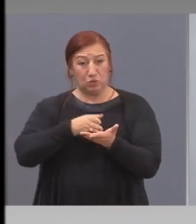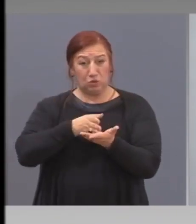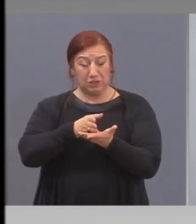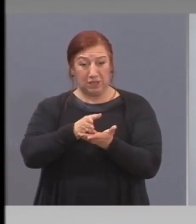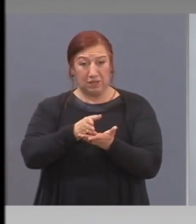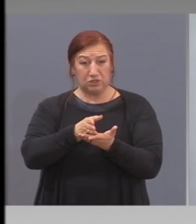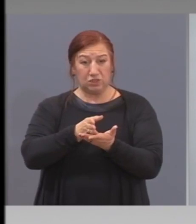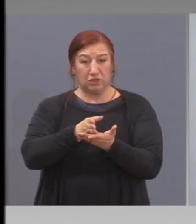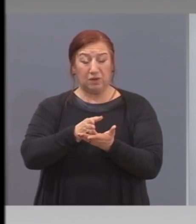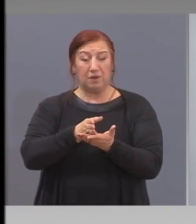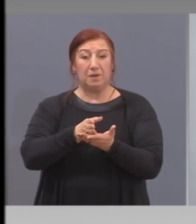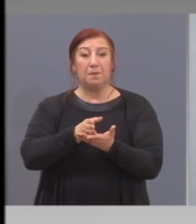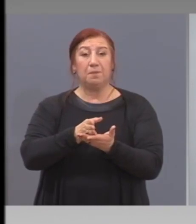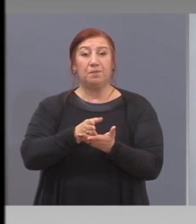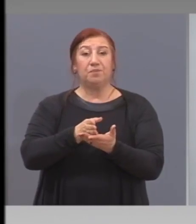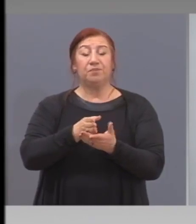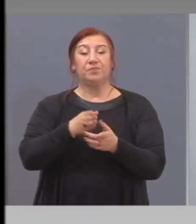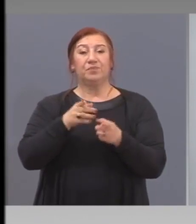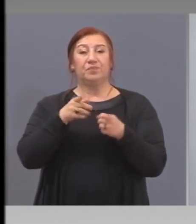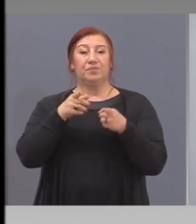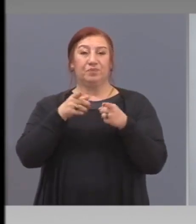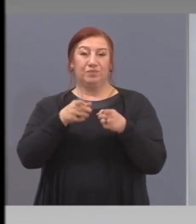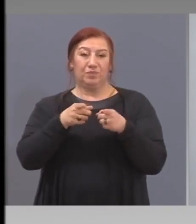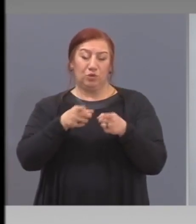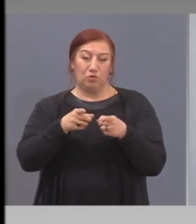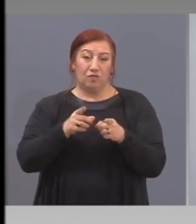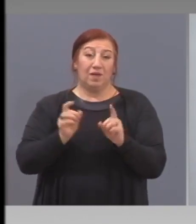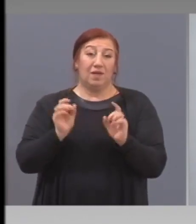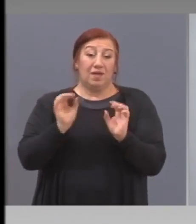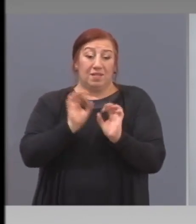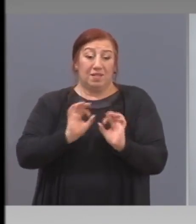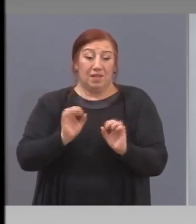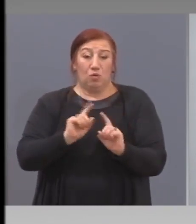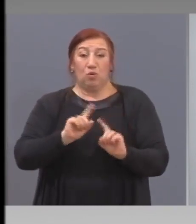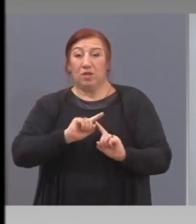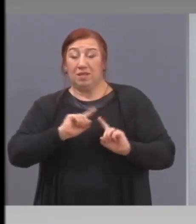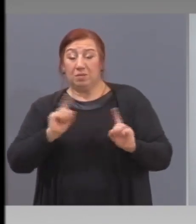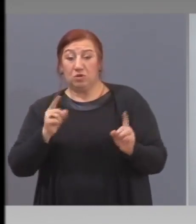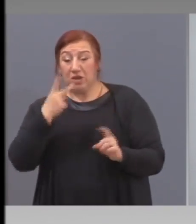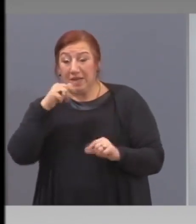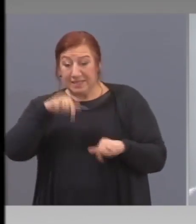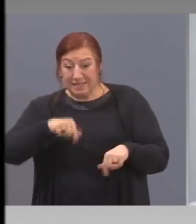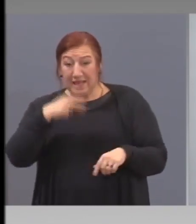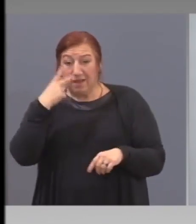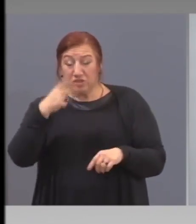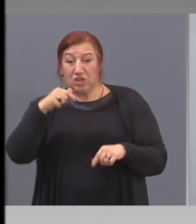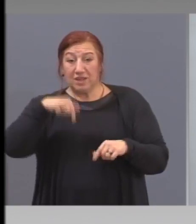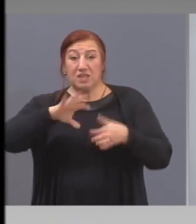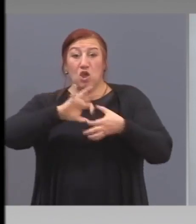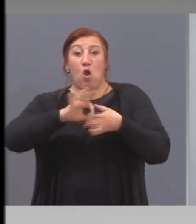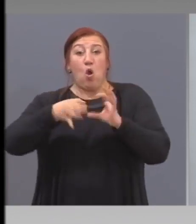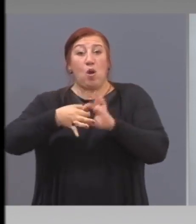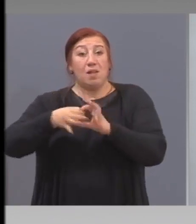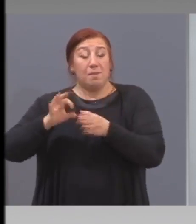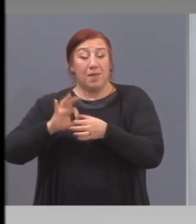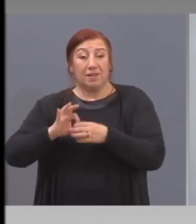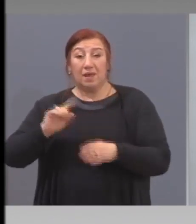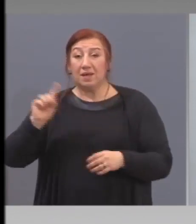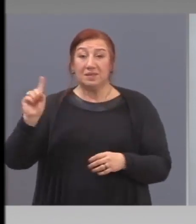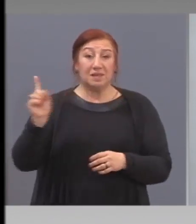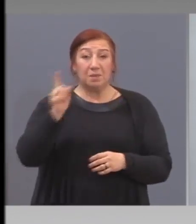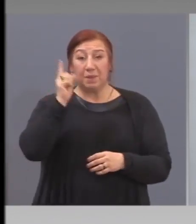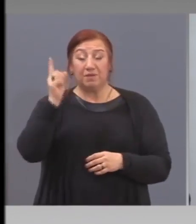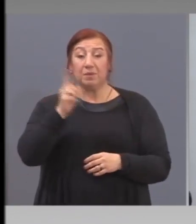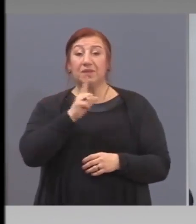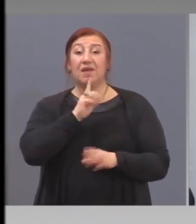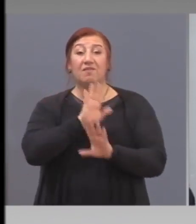това никой не могаше и не, сами виждате, днеска Олимпиада, която за първи път в мирно време се